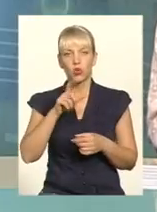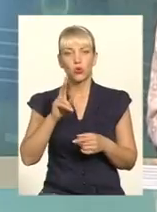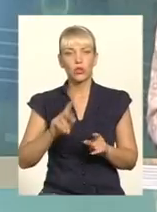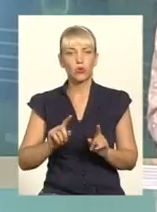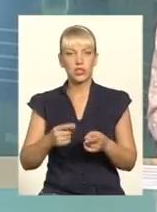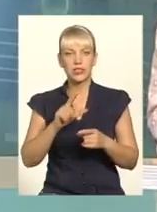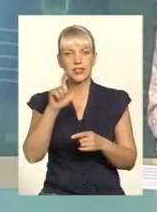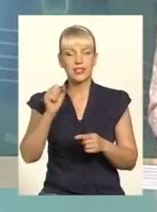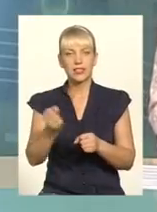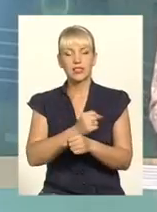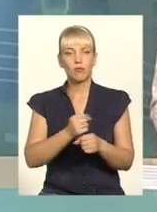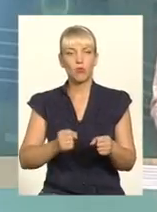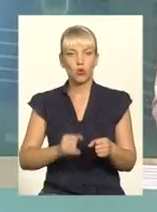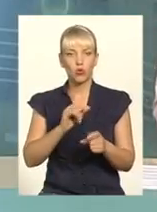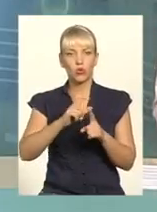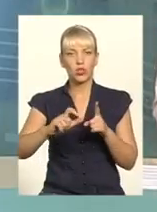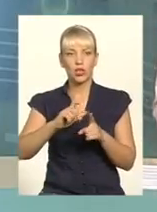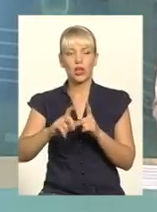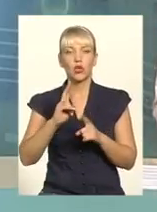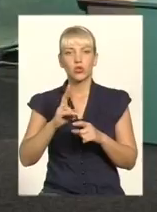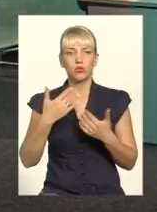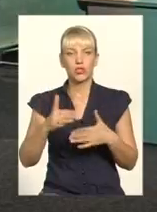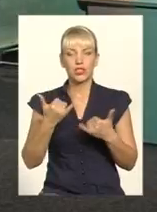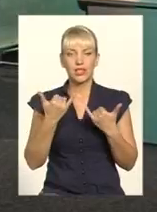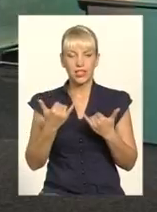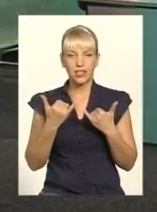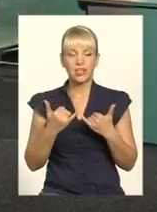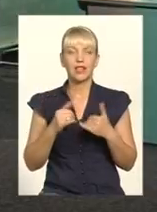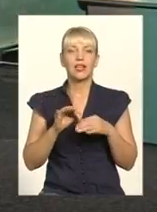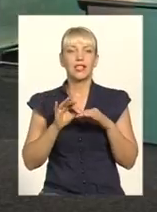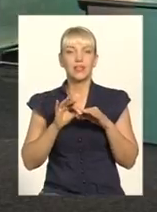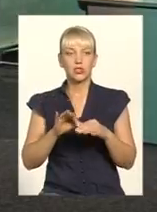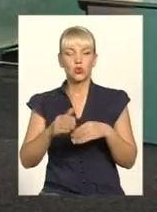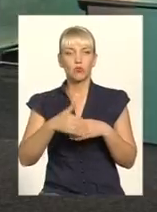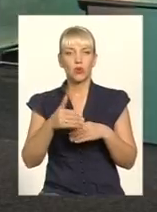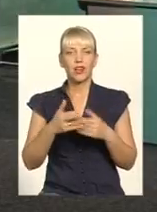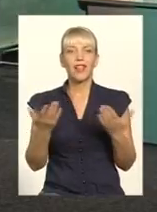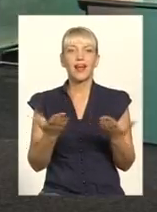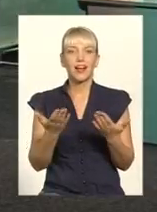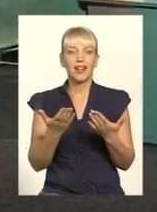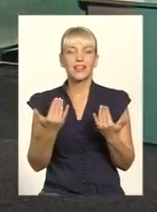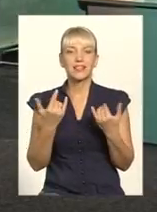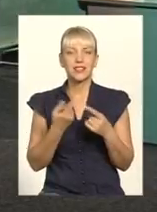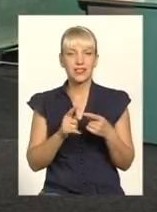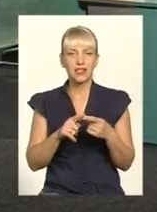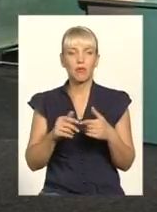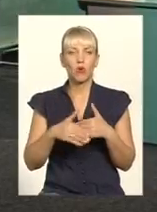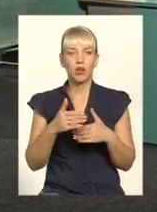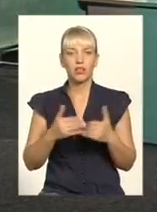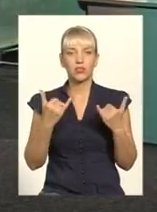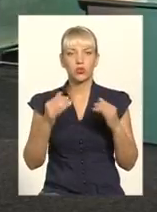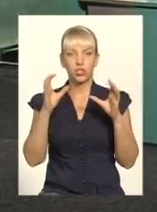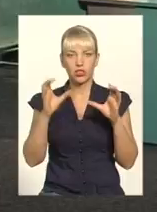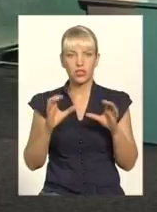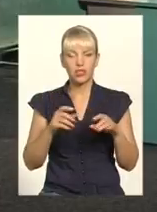зброєю та бойовими набоями, нині уже несуть покарання? І яке це покарання? На сьогоднішній день відповідно до нашого законодавства? На сьогоднішній день